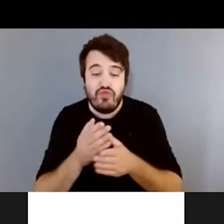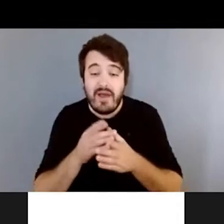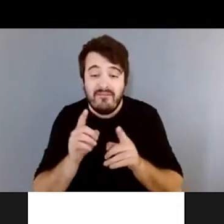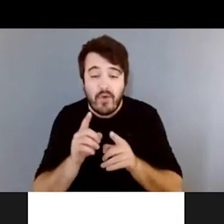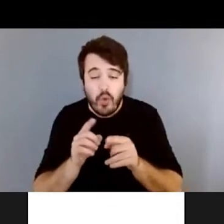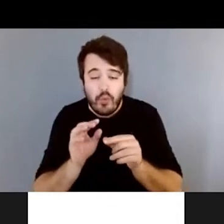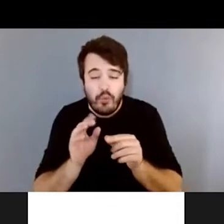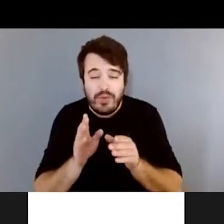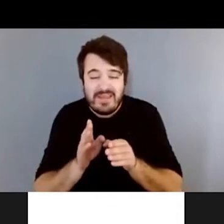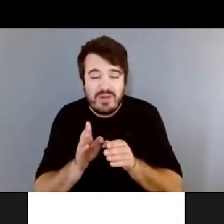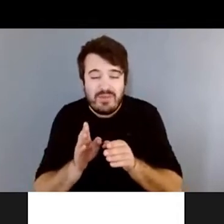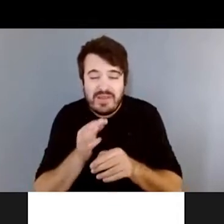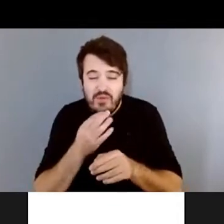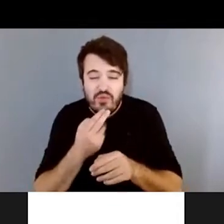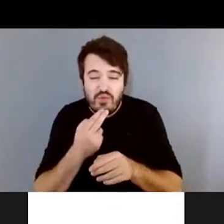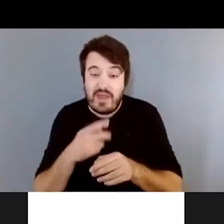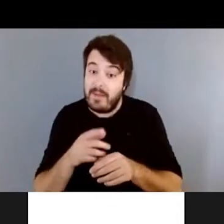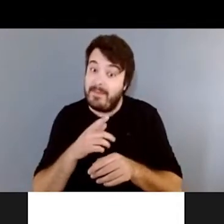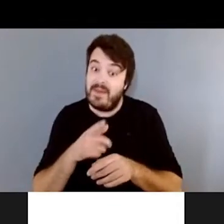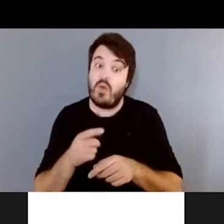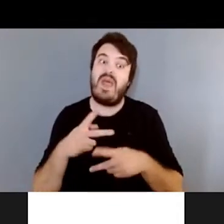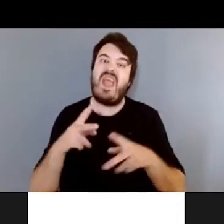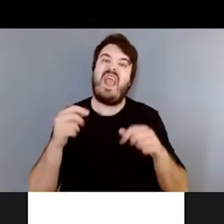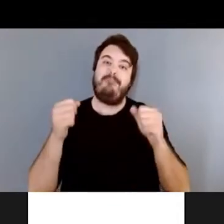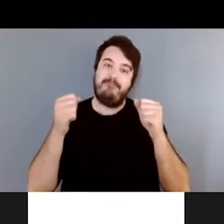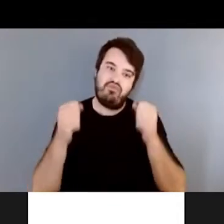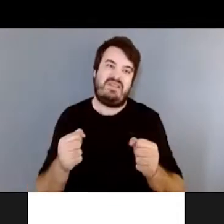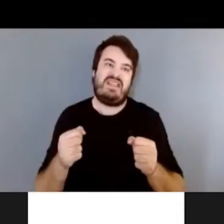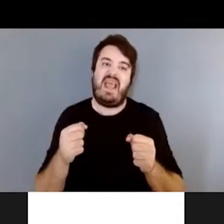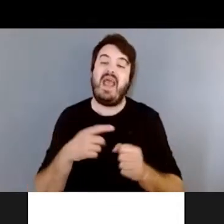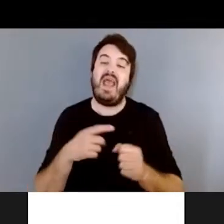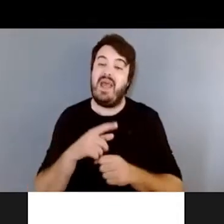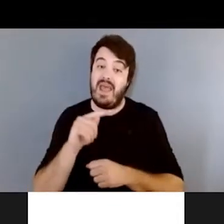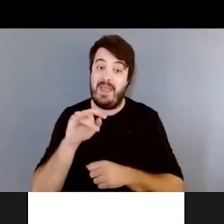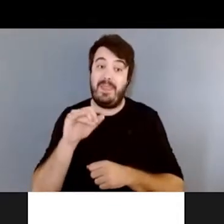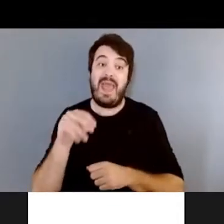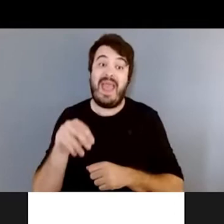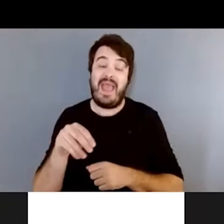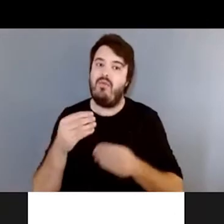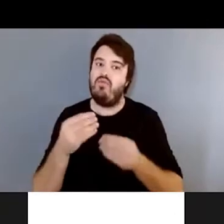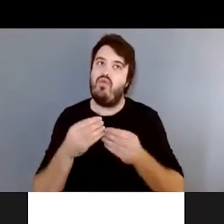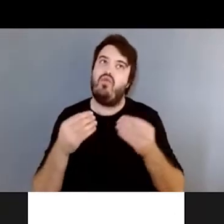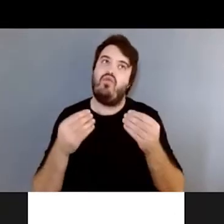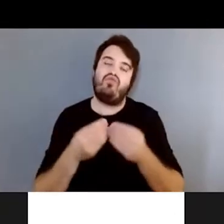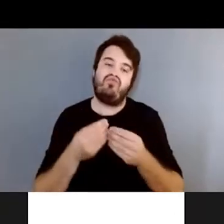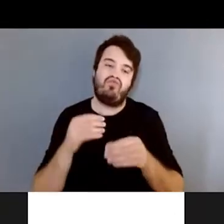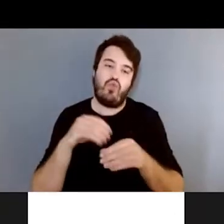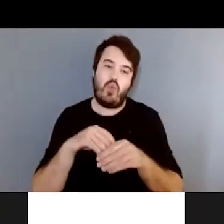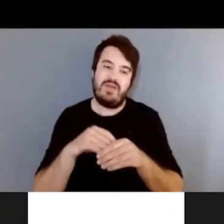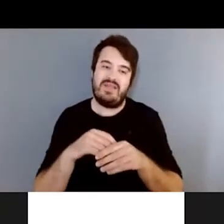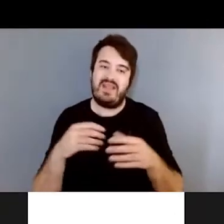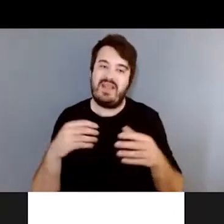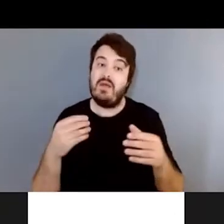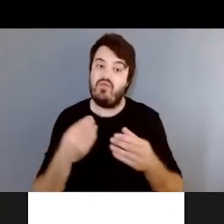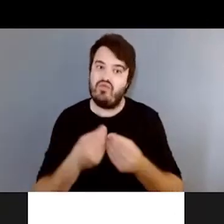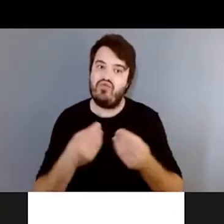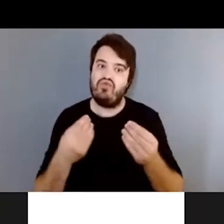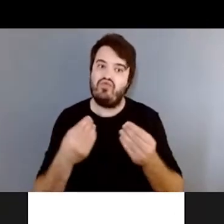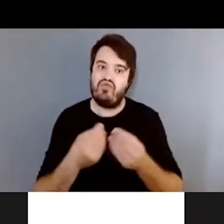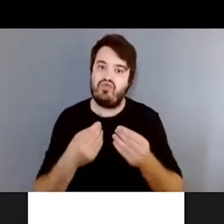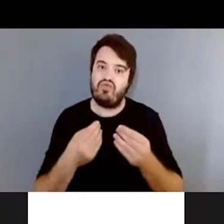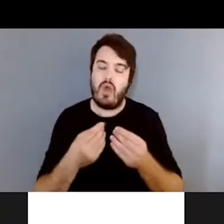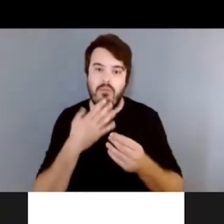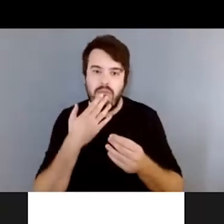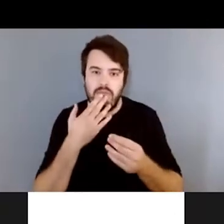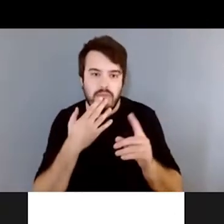de thym, mais c'est puissant. Le thym contient beaucoup, oups, non, il y